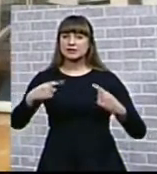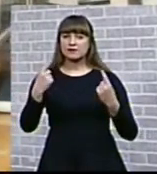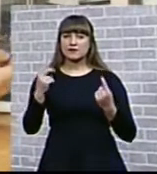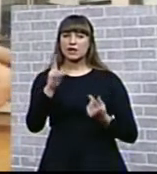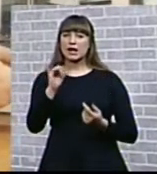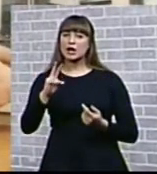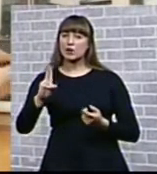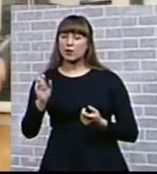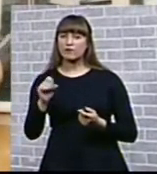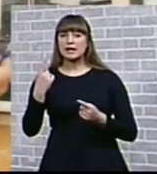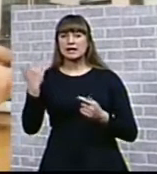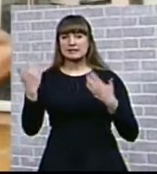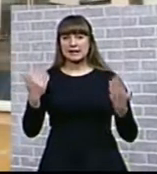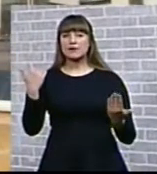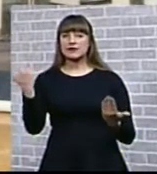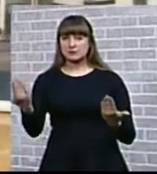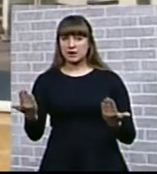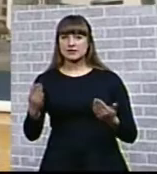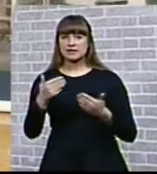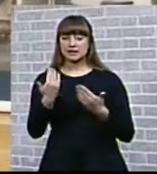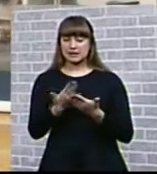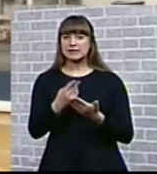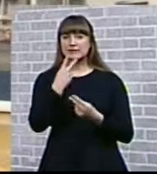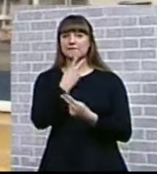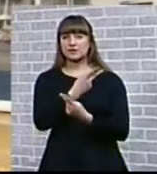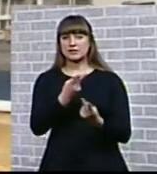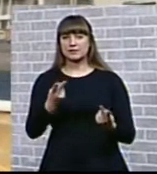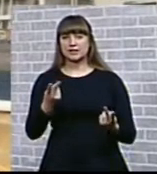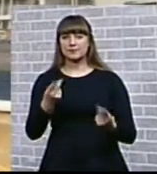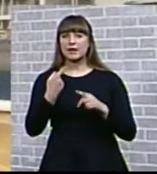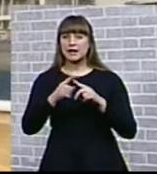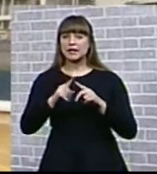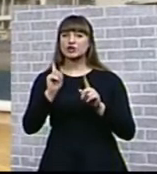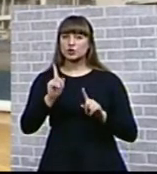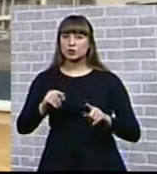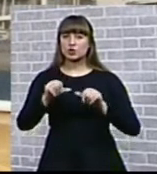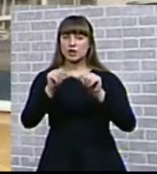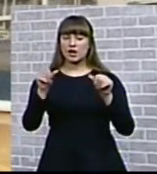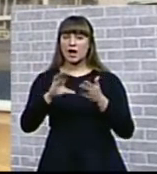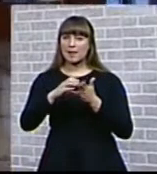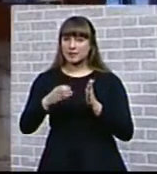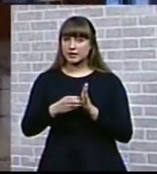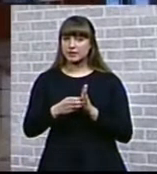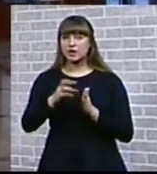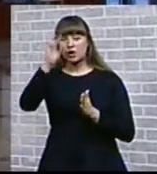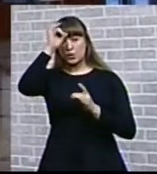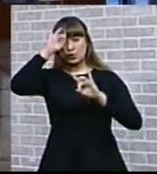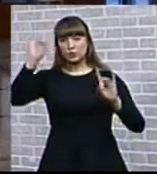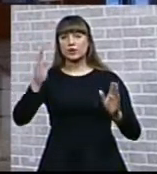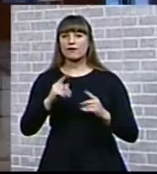Королькова. С левой и с правой стороны от фасада, если вы видели, это тоже объект культурного наследия федерального значения.